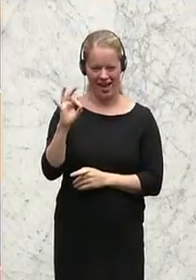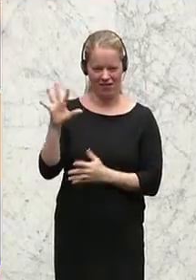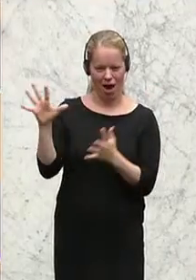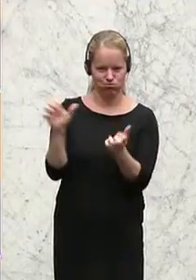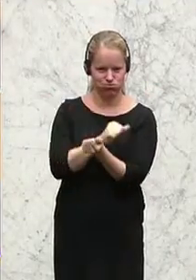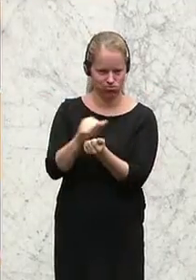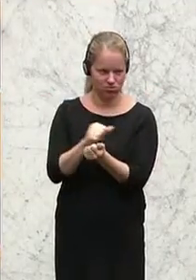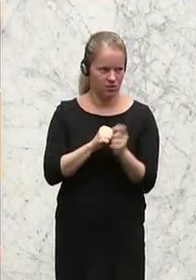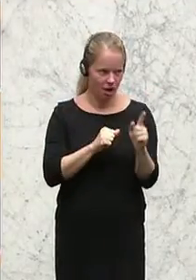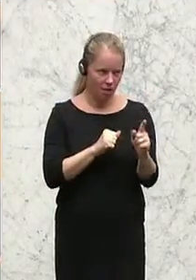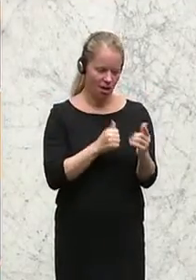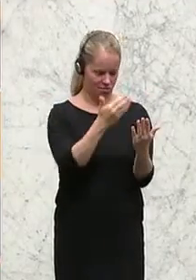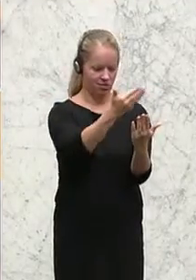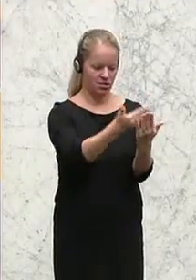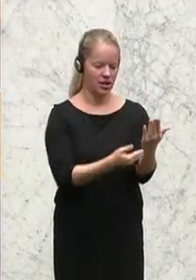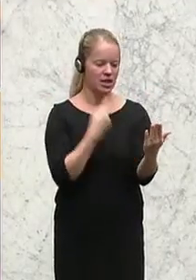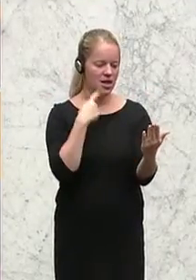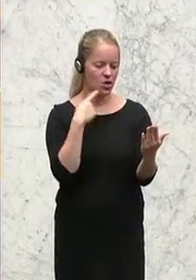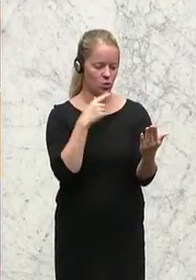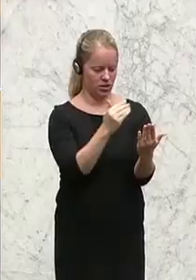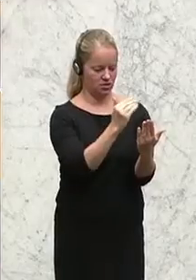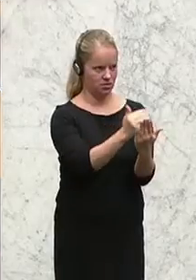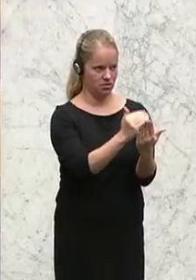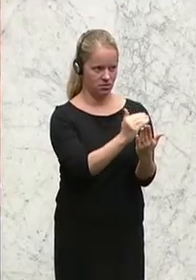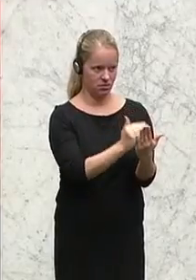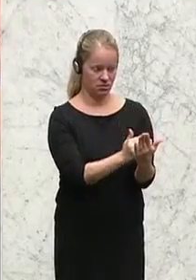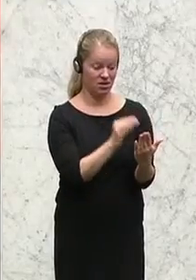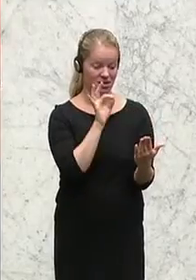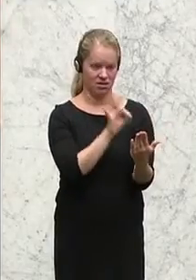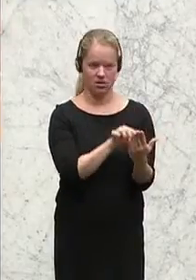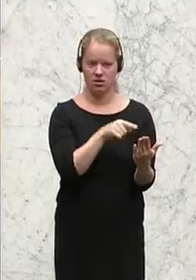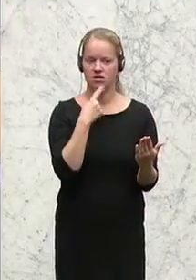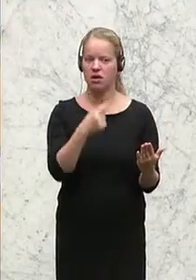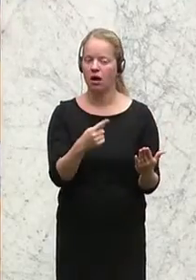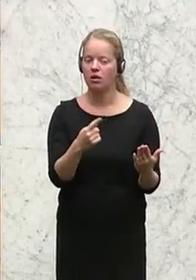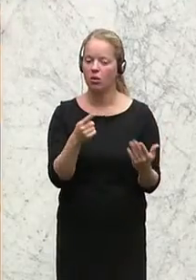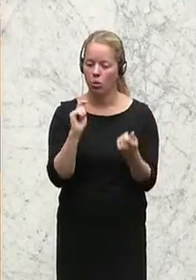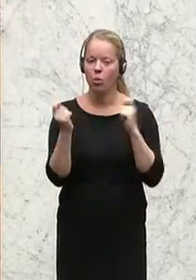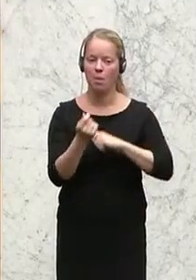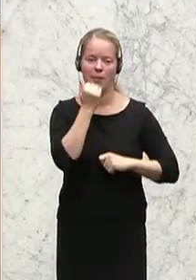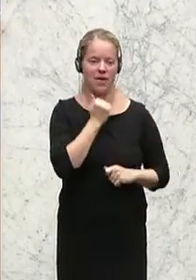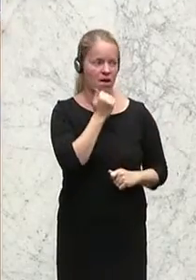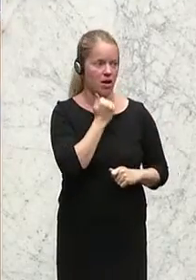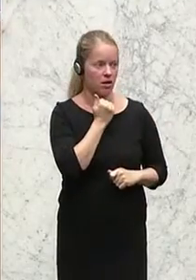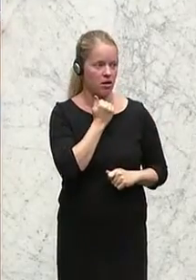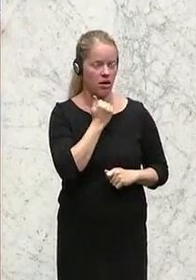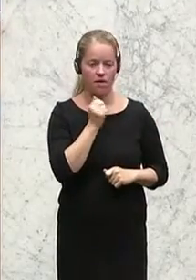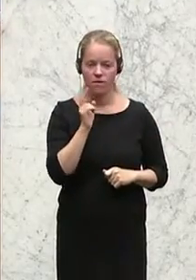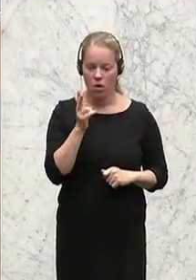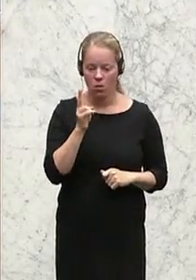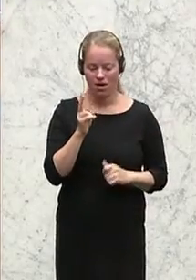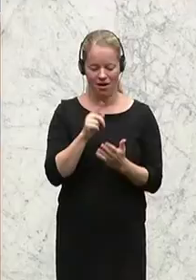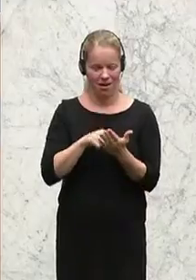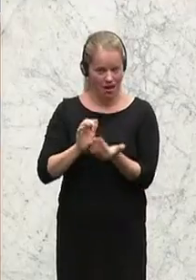2 drohen die NEOS definitiv mit der Privatisierung, wenn sich die Kernaufgaben